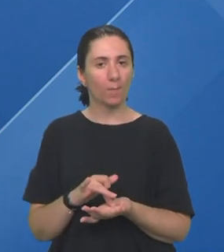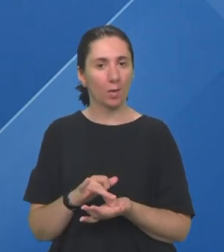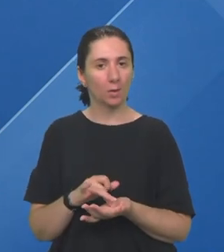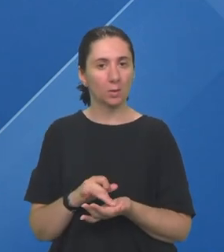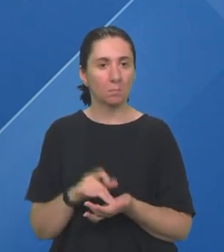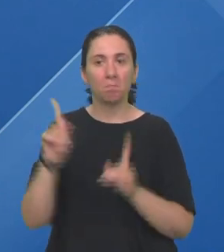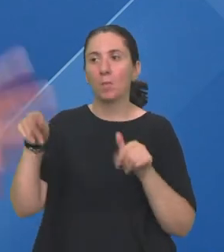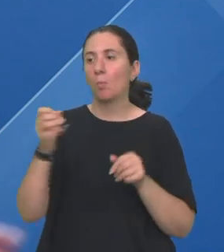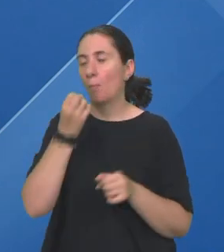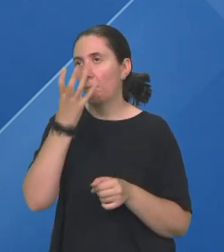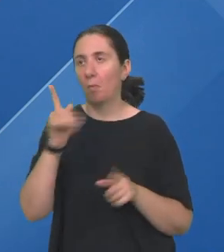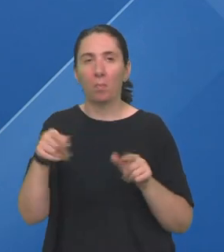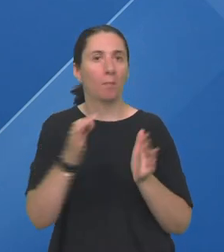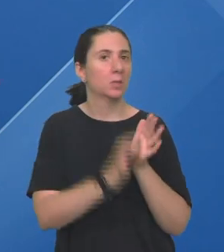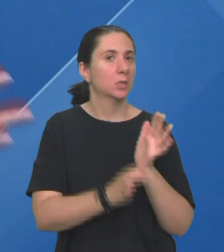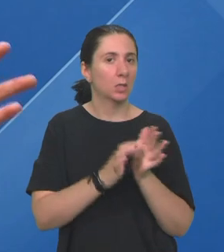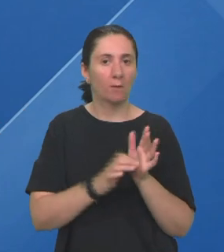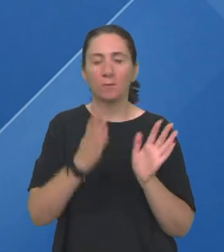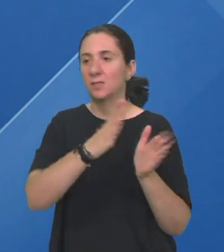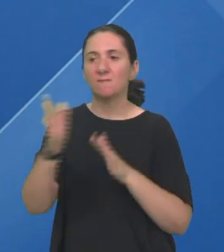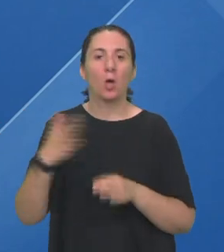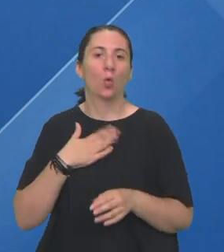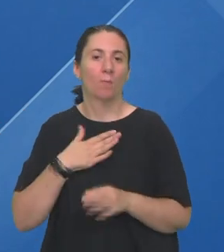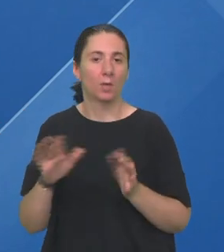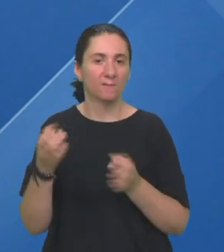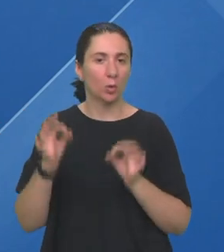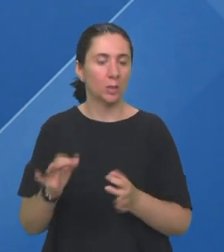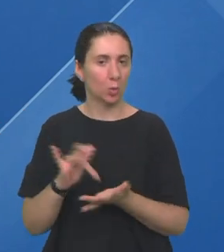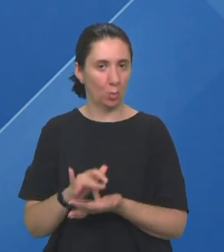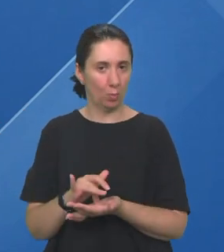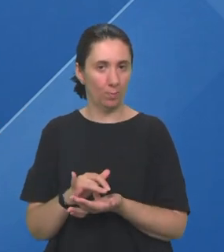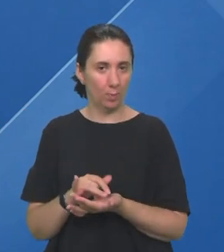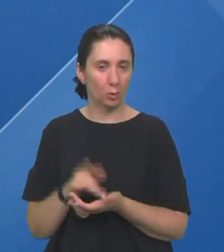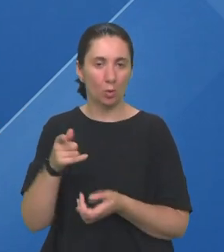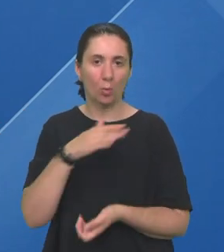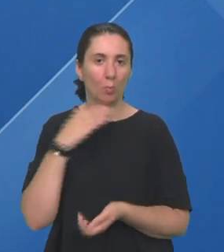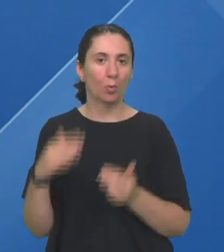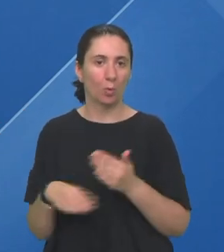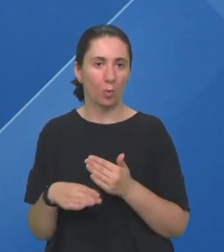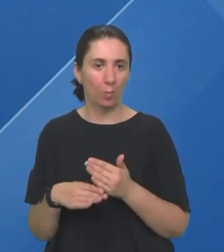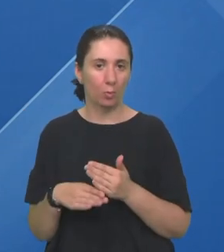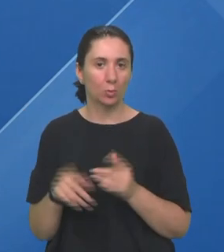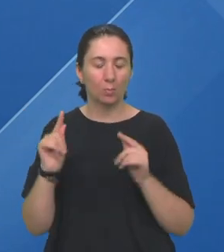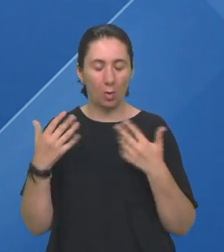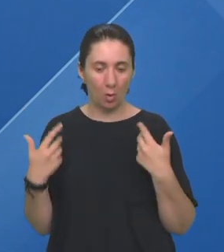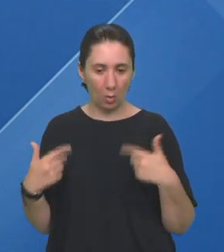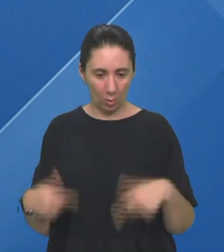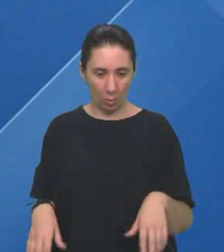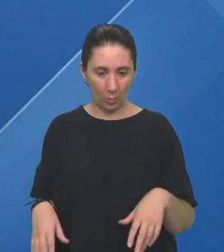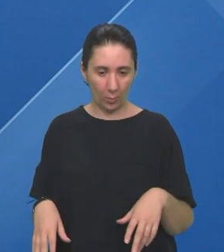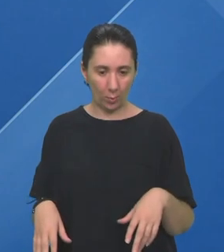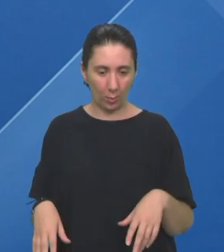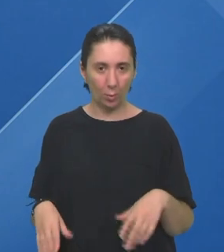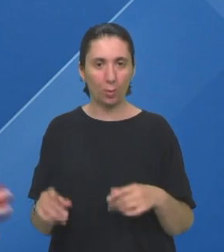nekom priroda Nekome crkva Svako ima nešto svoje I to zapravo puno pomaže Znači da se opustiš Da